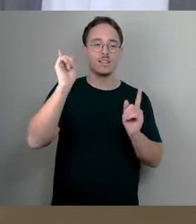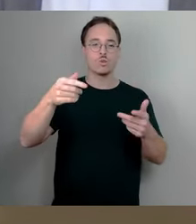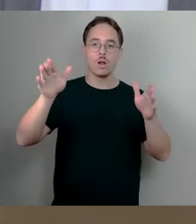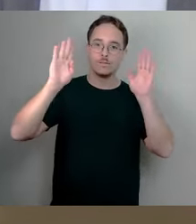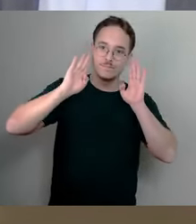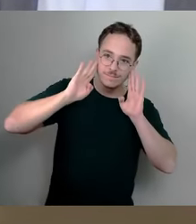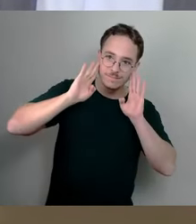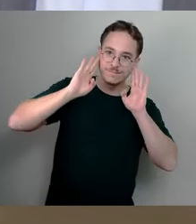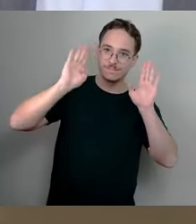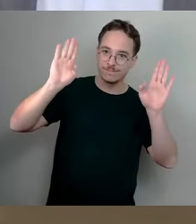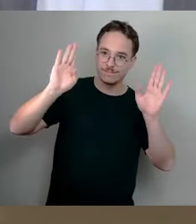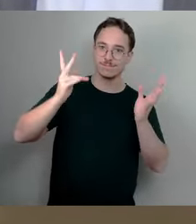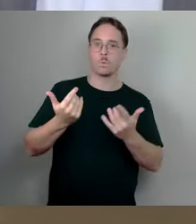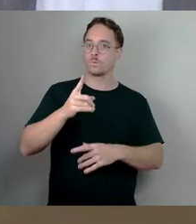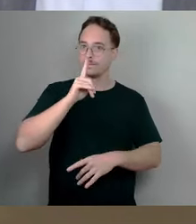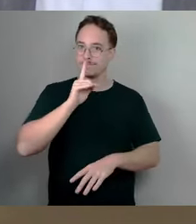Okay,